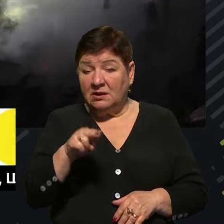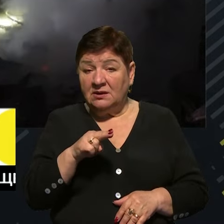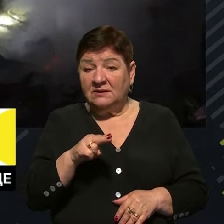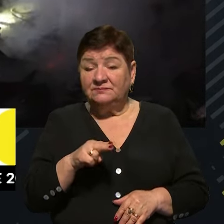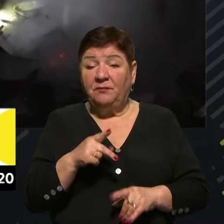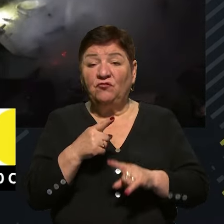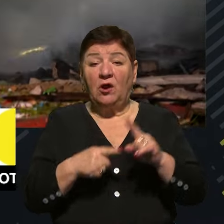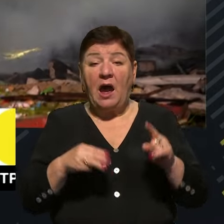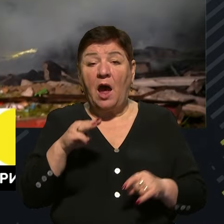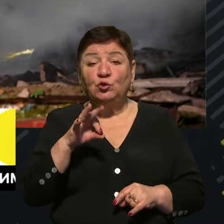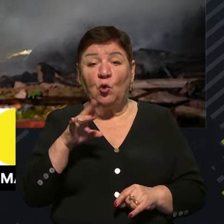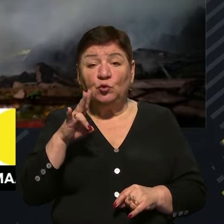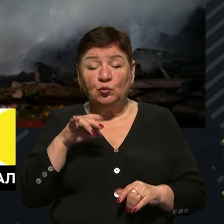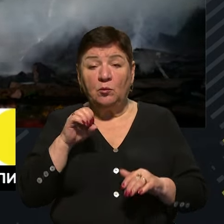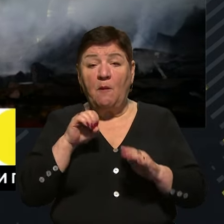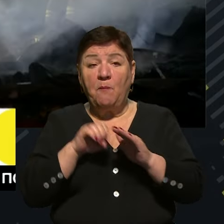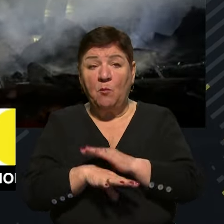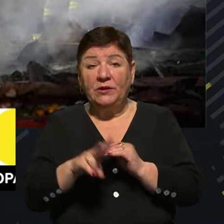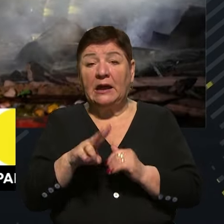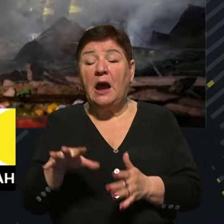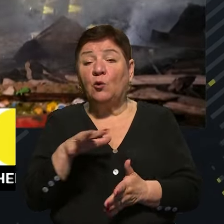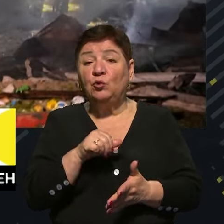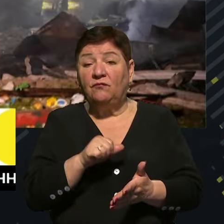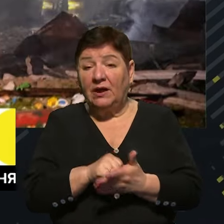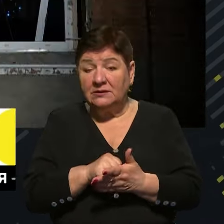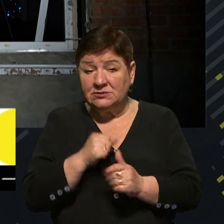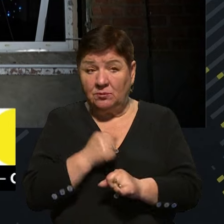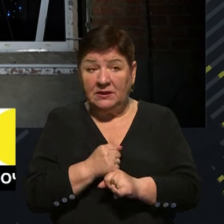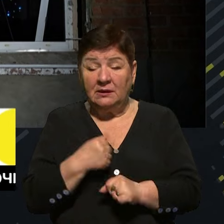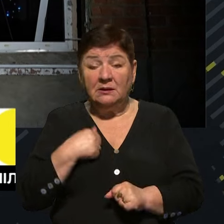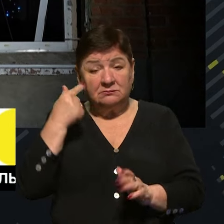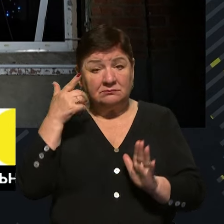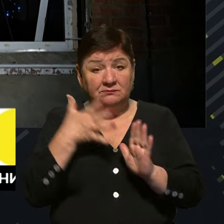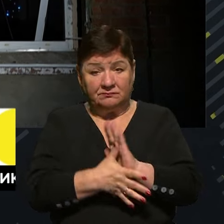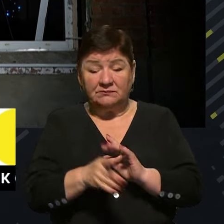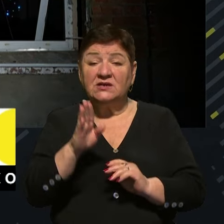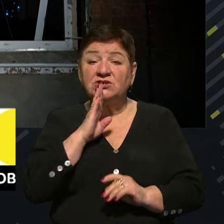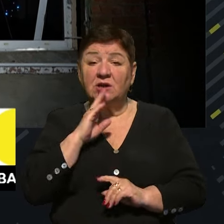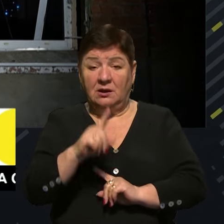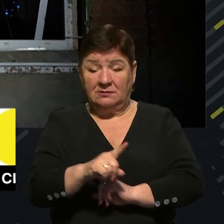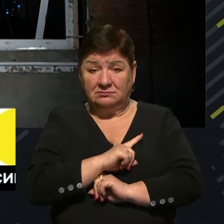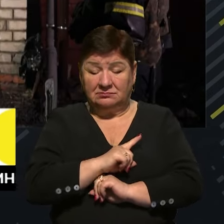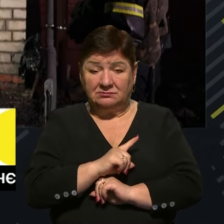можете розповісти трохи детальніше про те, яких руйнувань воно завдало? І, наскільки я розумію, там загинула жінка через цей обстріл?